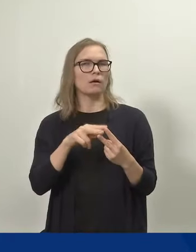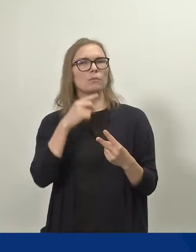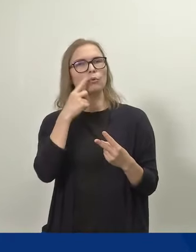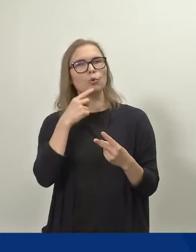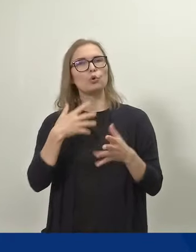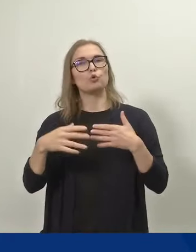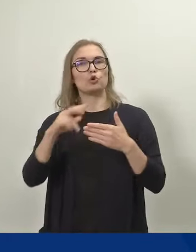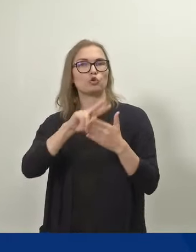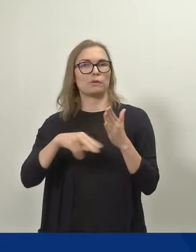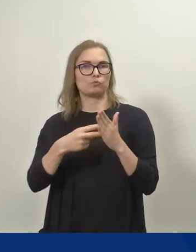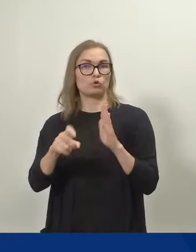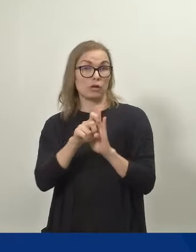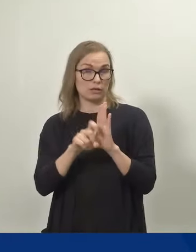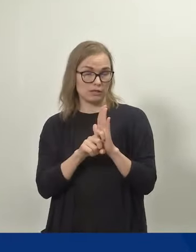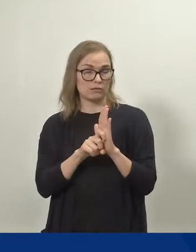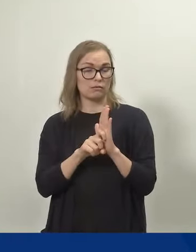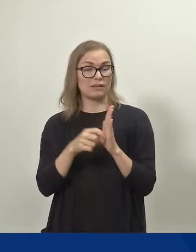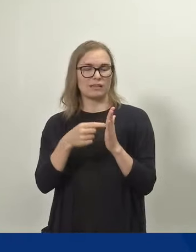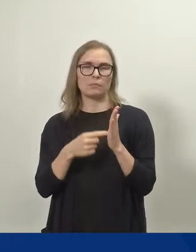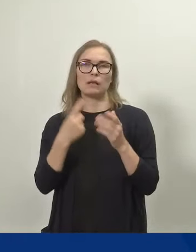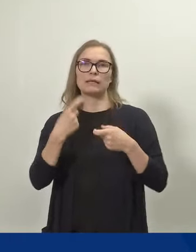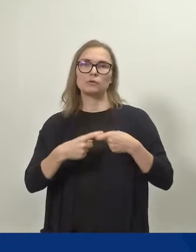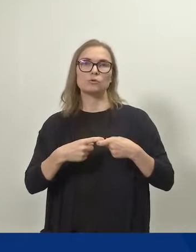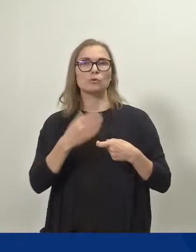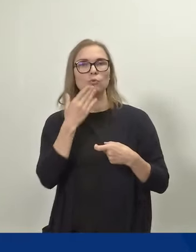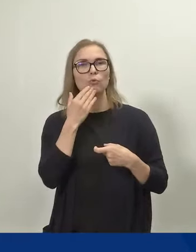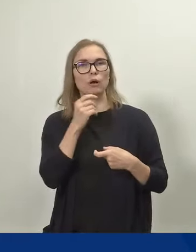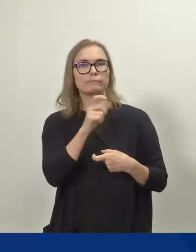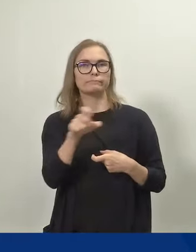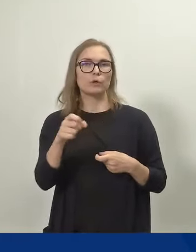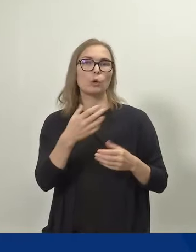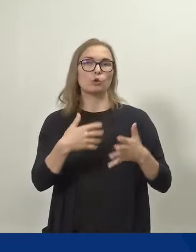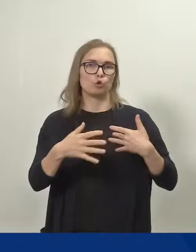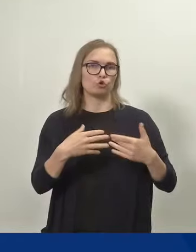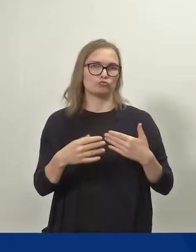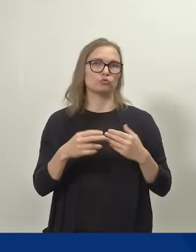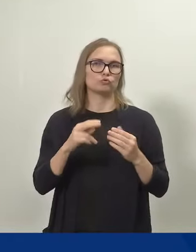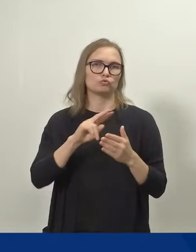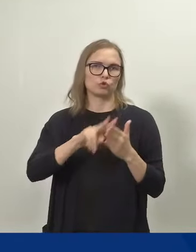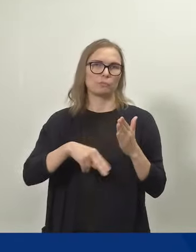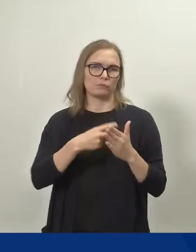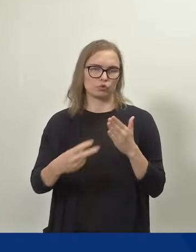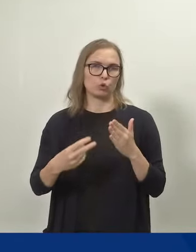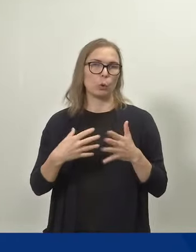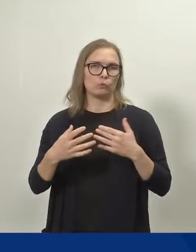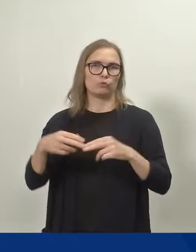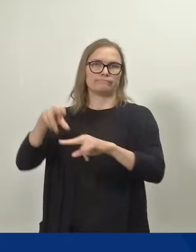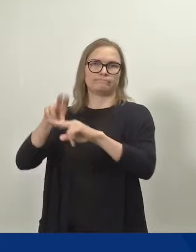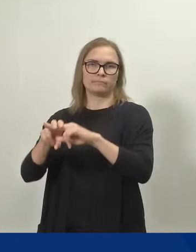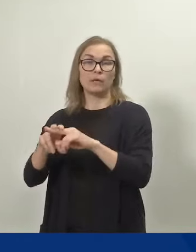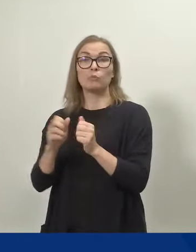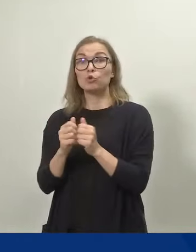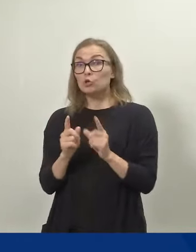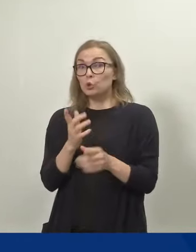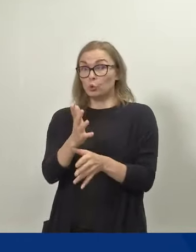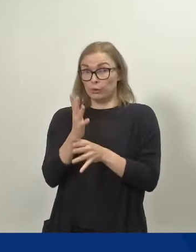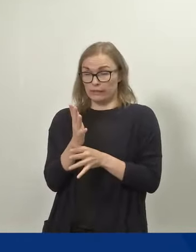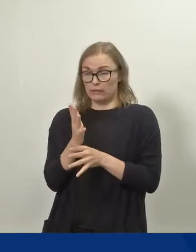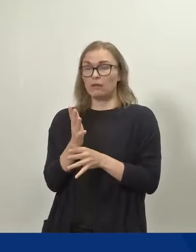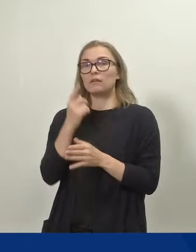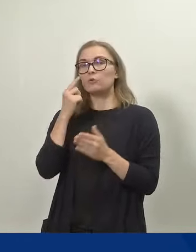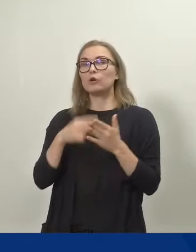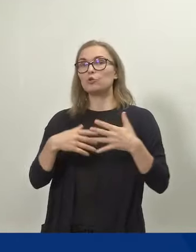Työsopimuslaki koskee siis henkilöitä, jotka ovat työsuhteessa, mutta jos henkilö on esimerkiksi yrittäjä tai työtön, niin silloin hänelle tämä työsopimuslaki ei tule